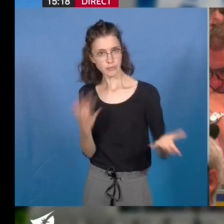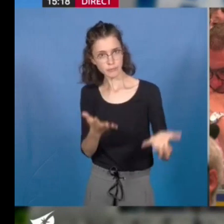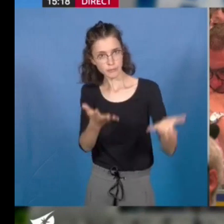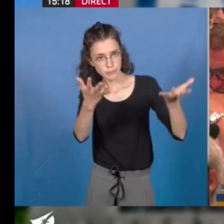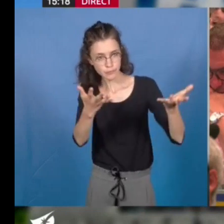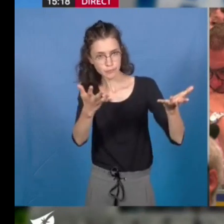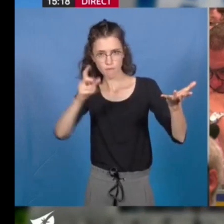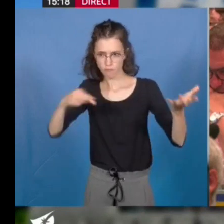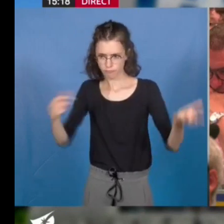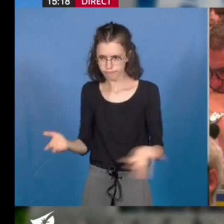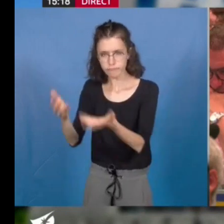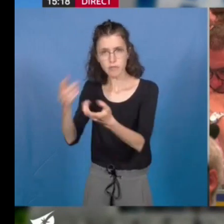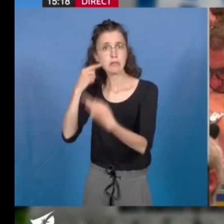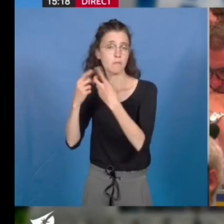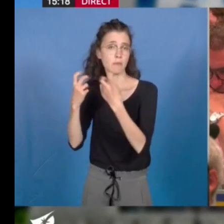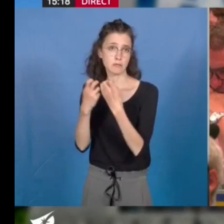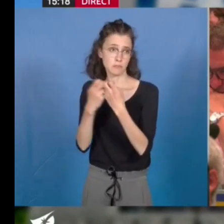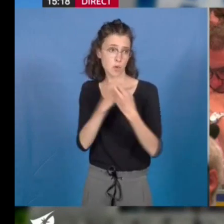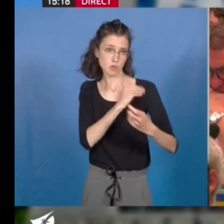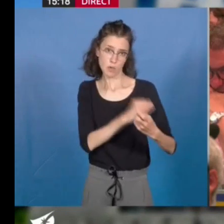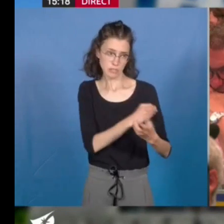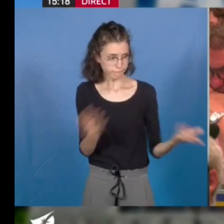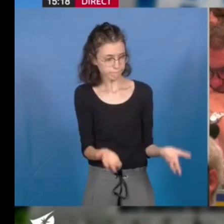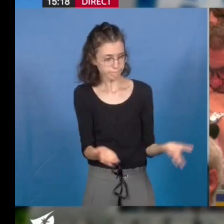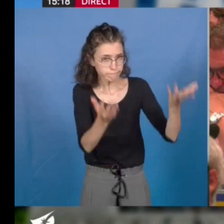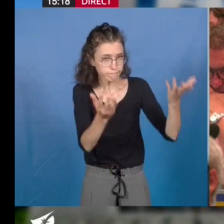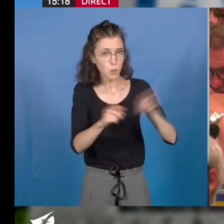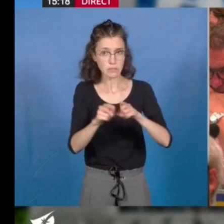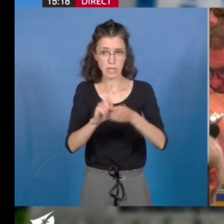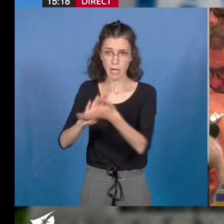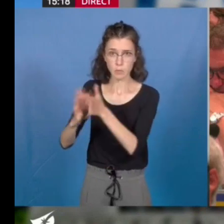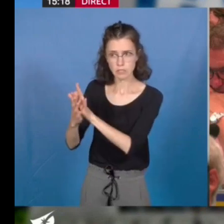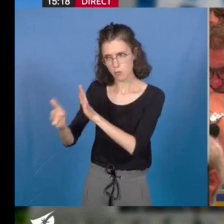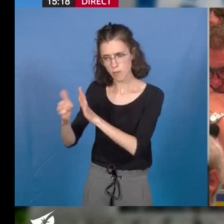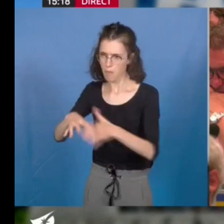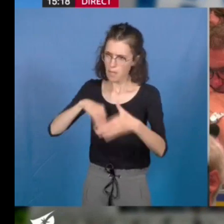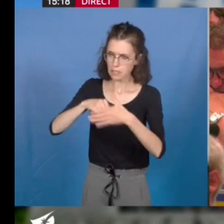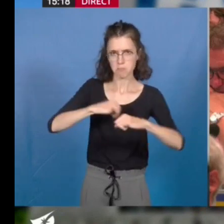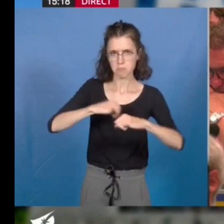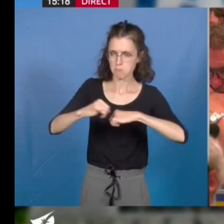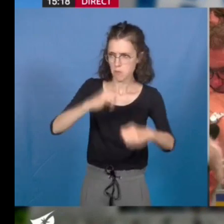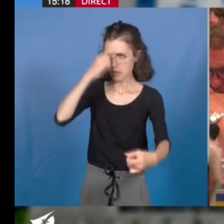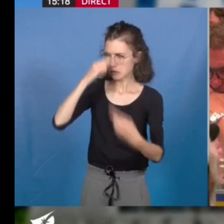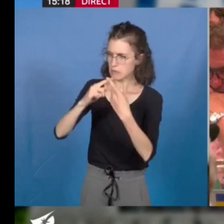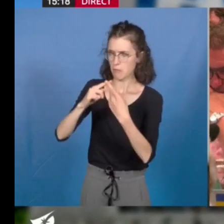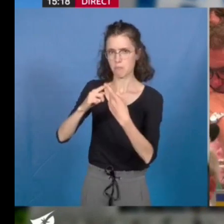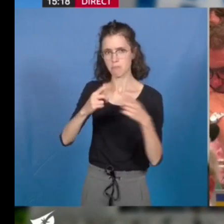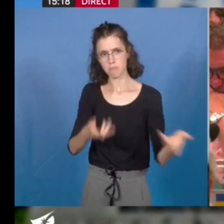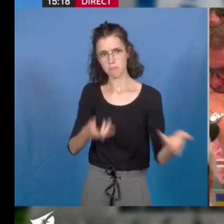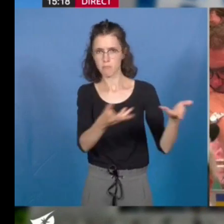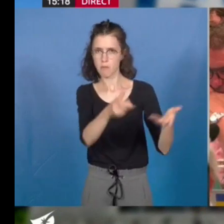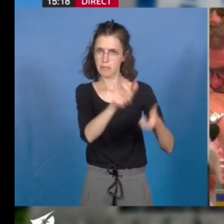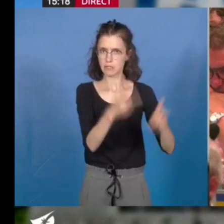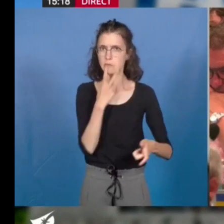soutien aux associations qui jouent un rôle considérable dans la qualité de vie de nos concitoyens,